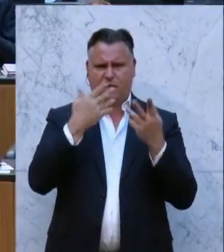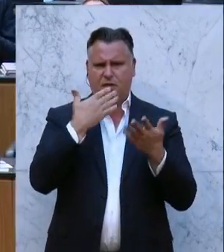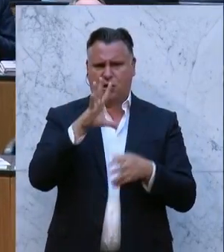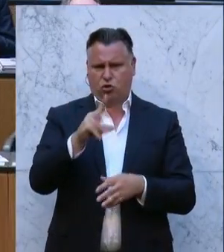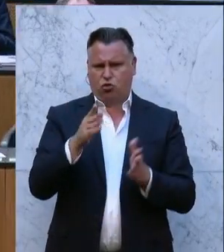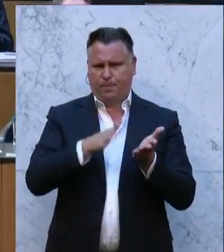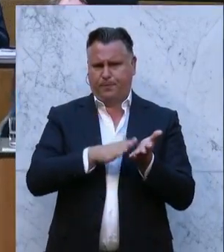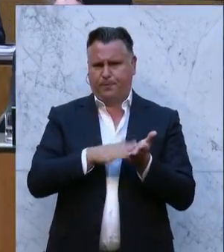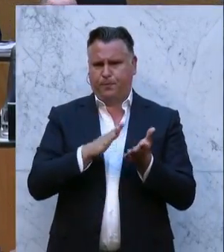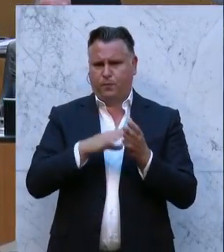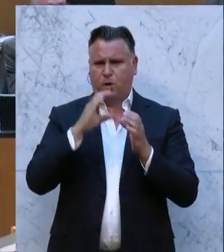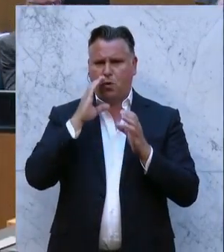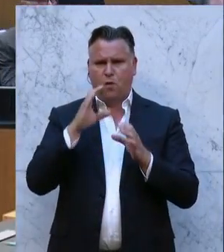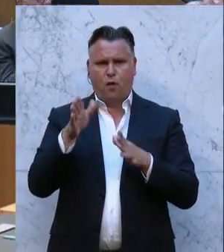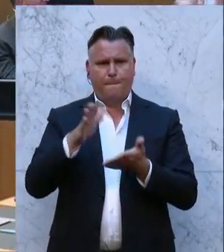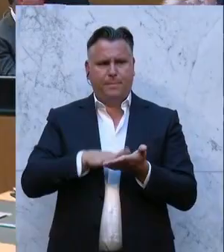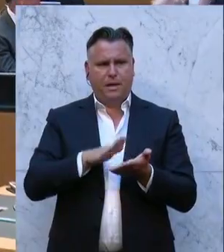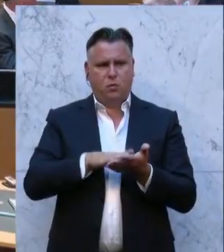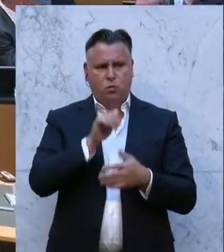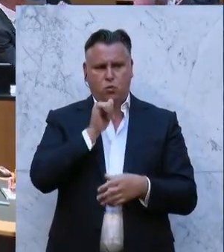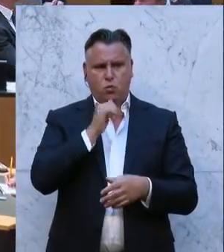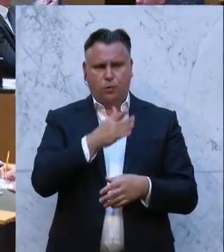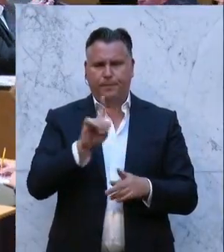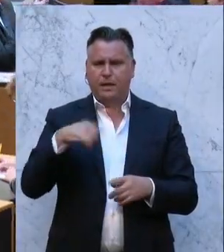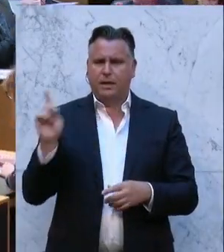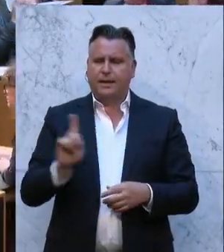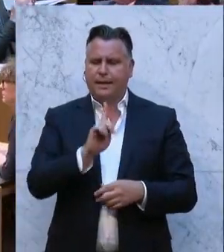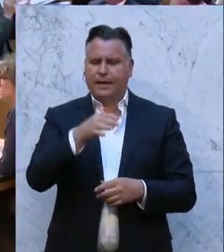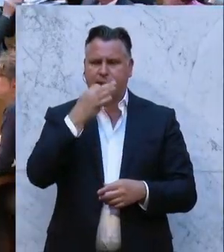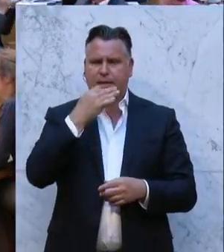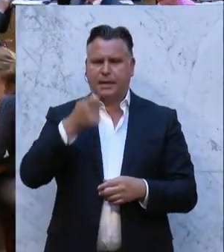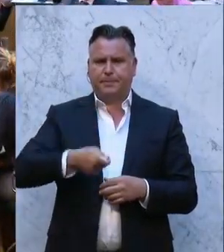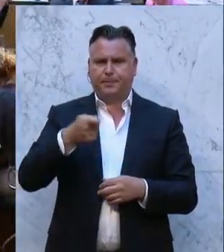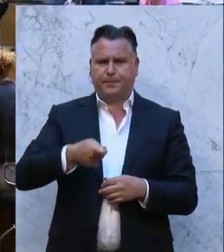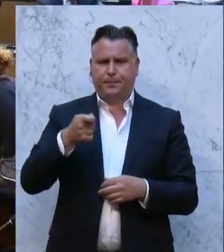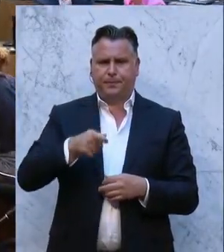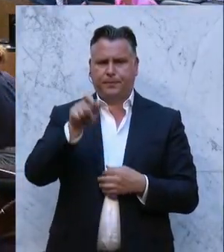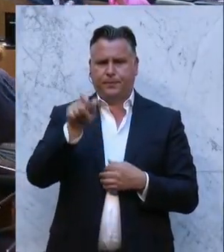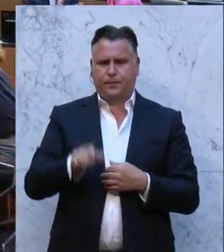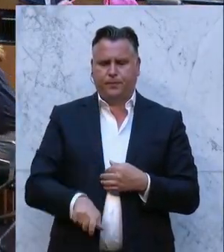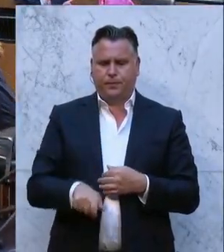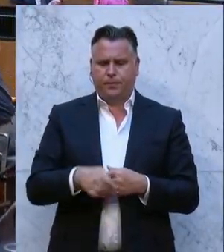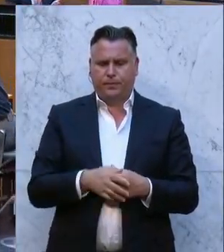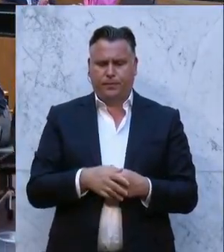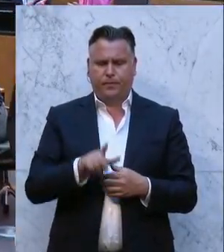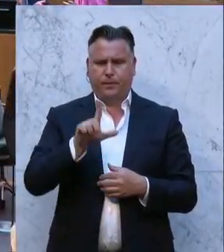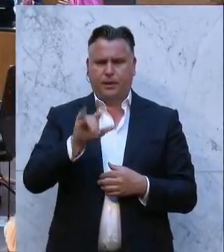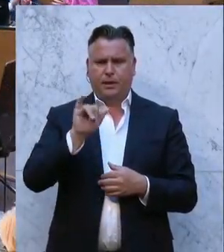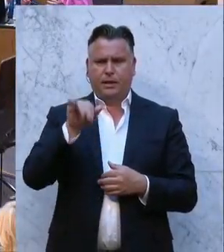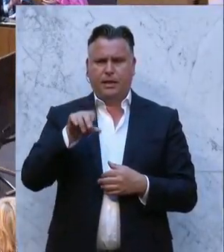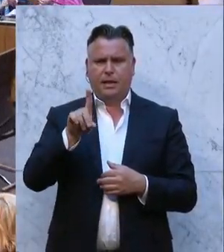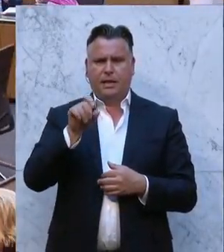Es sei noch Zeit, umzukehren, sagt Christoph Stark von der ÖVP Richtung SPÖ. Das sei Arbeitsverweigerung zum Schaden von